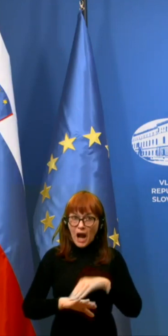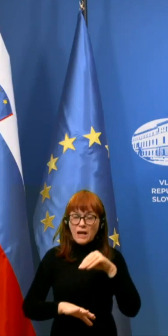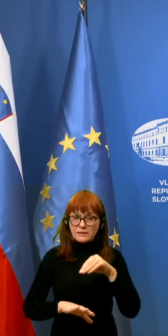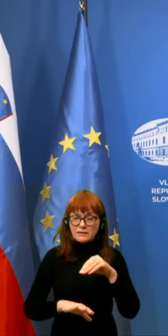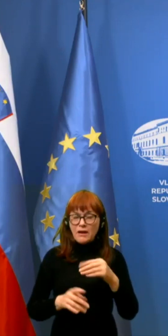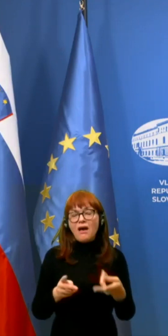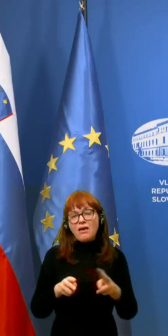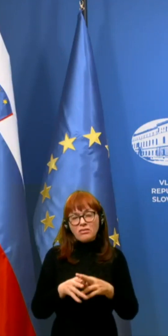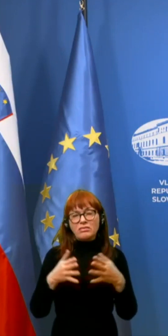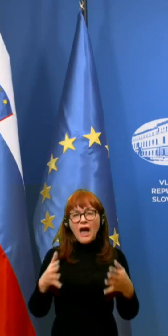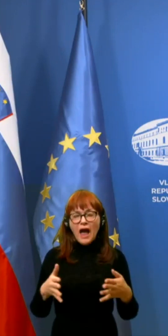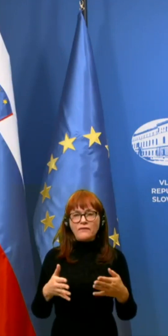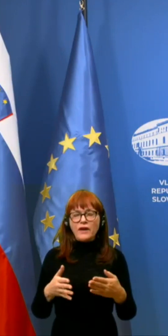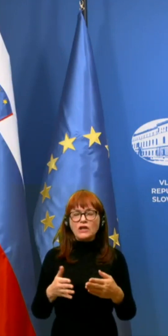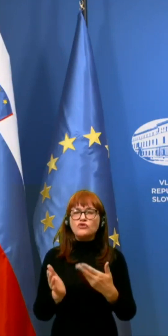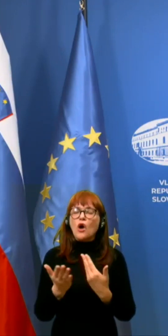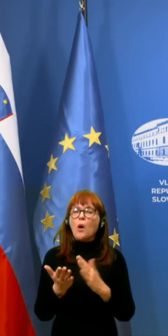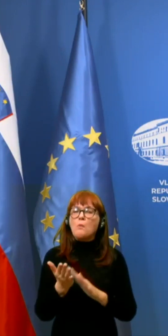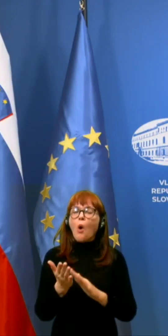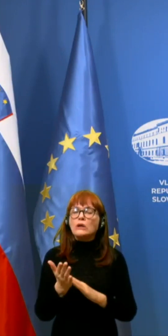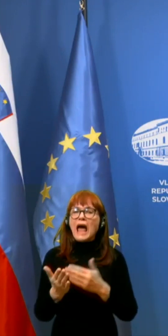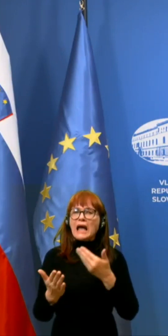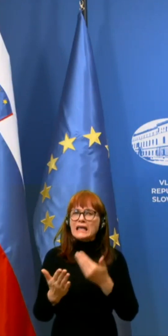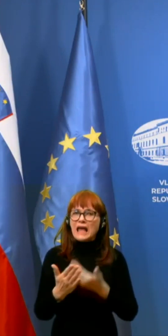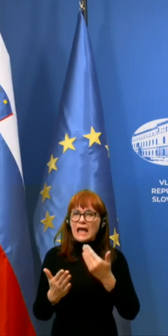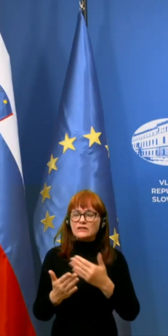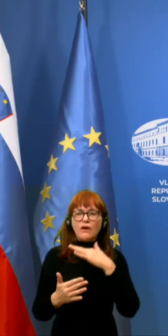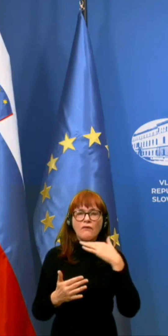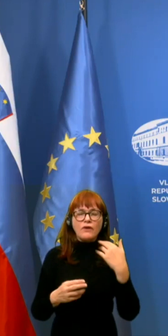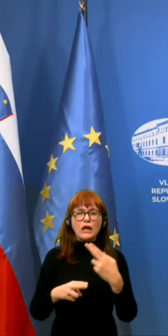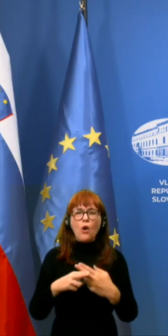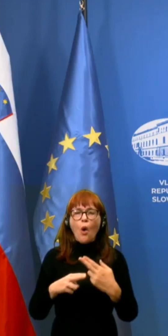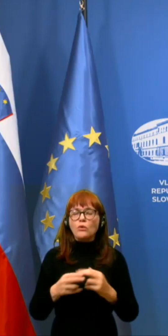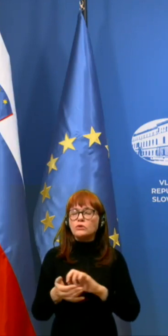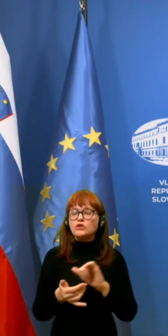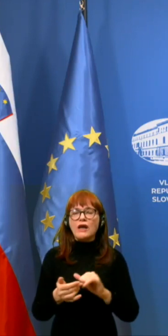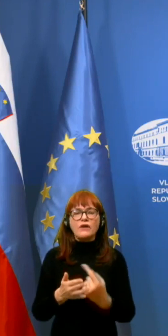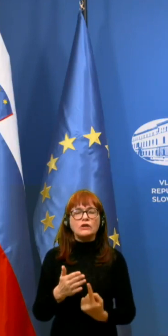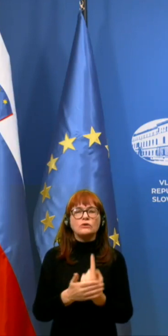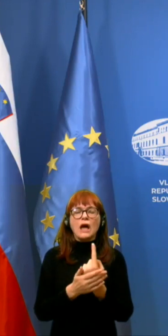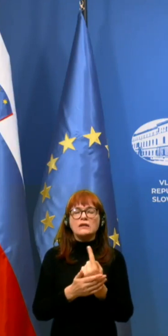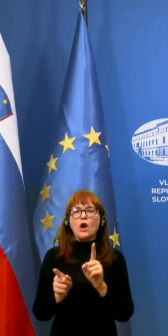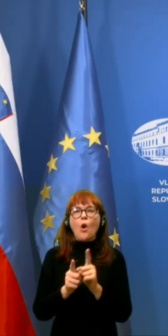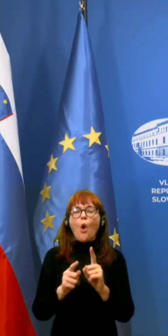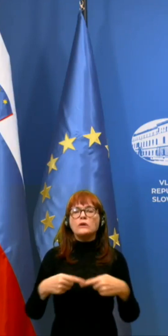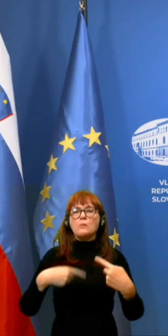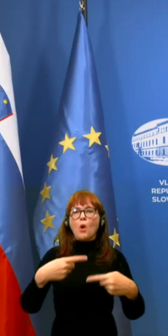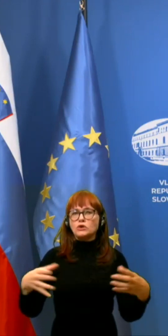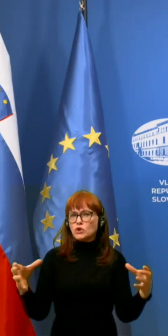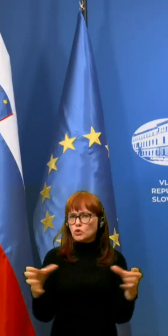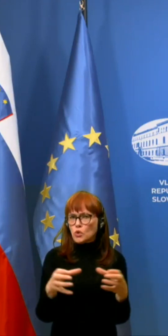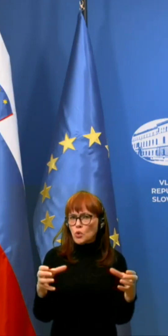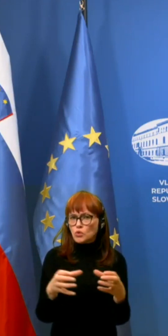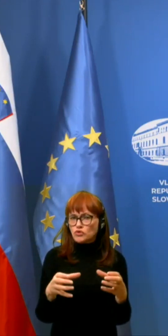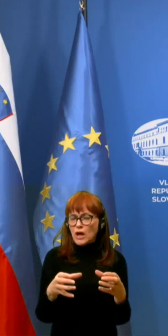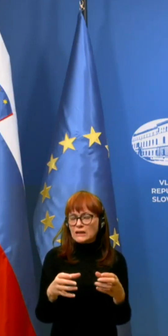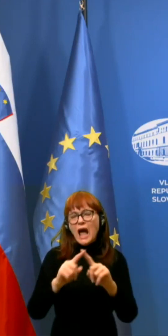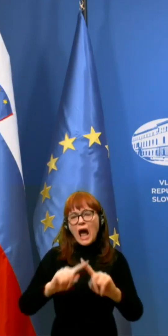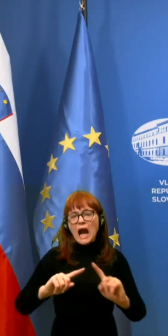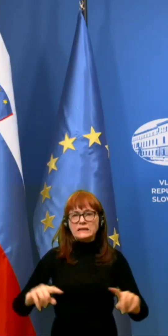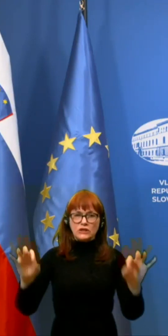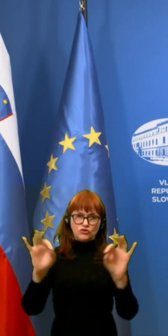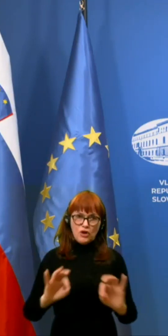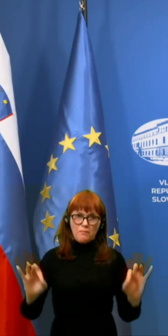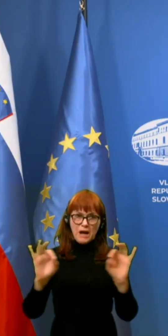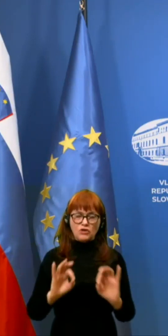predvsem pa na podlagi dejstva, da veliko okusp še vedno nastane kot posledica družen in različnih praznovanj.